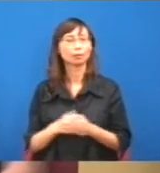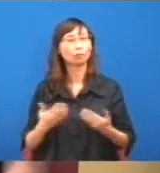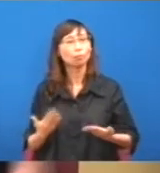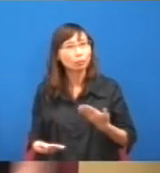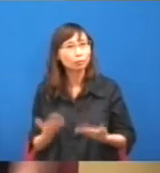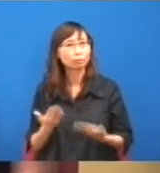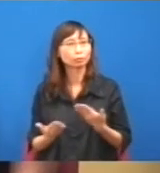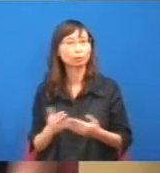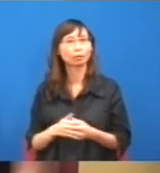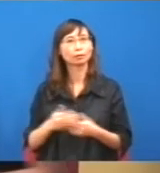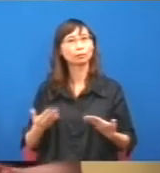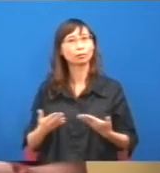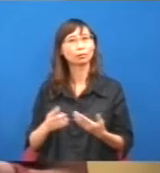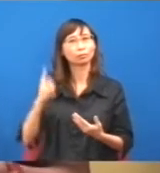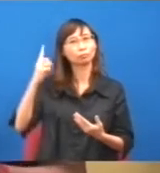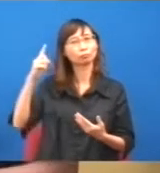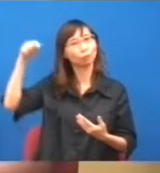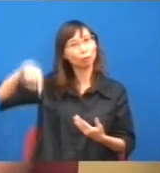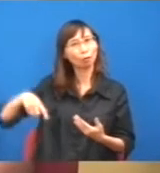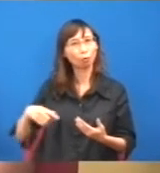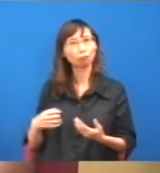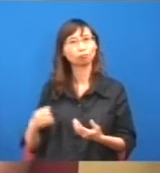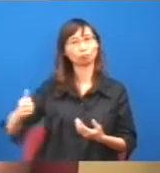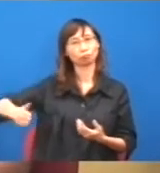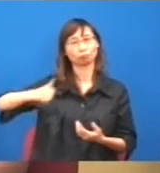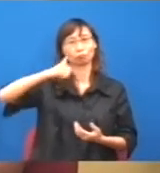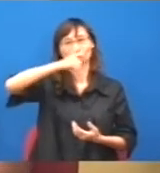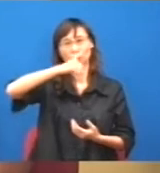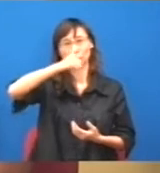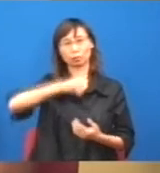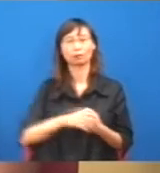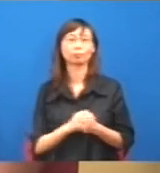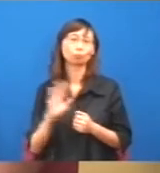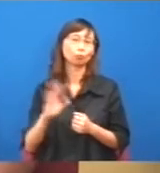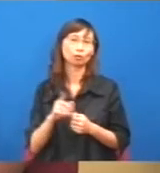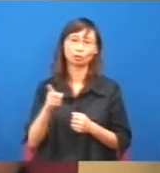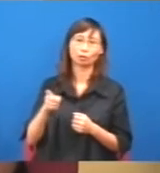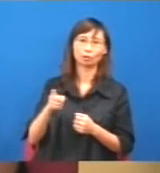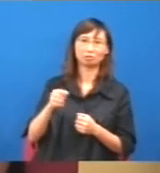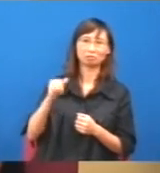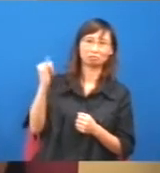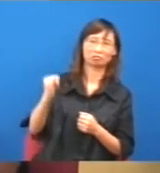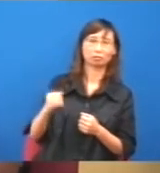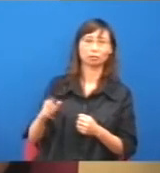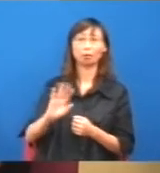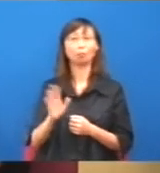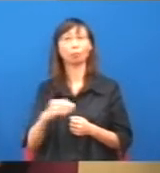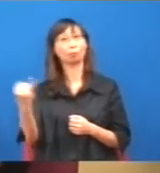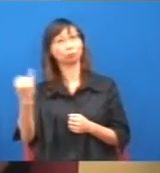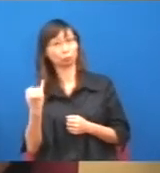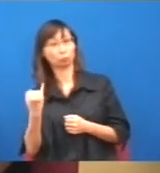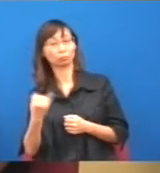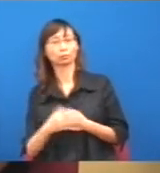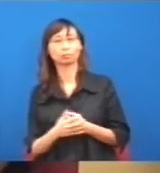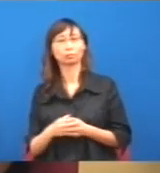敵到與無倫次,即是有人就說,我賤點,不是你賤點,我說我說話還賤,可能就是這樣,